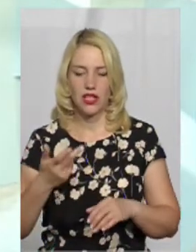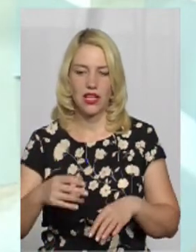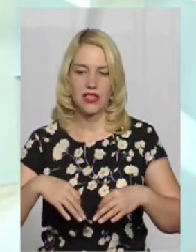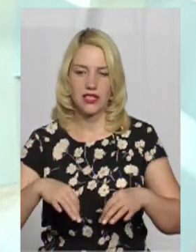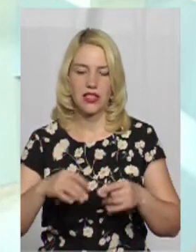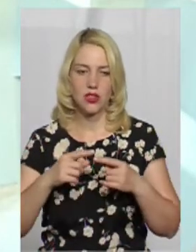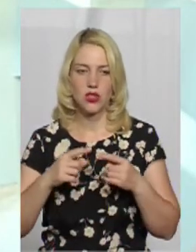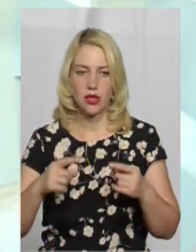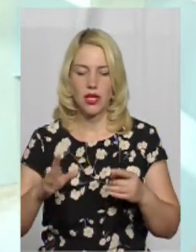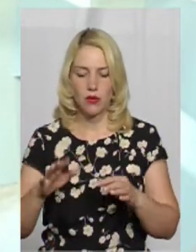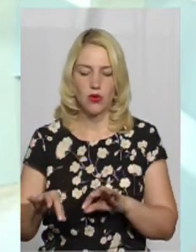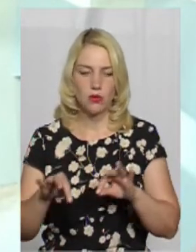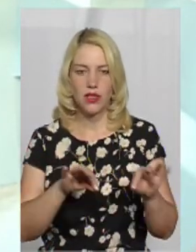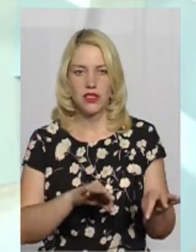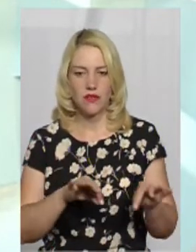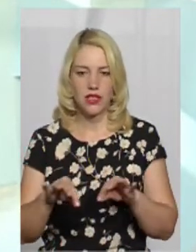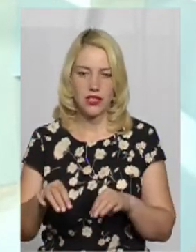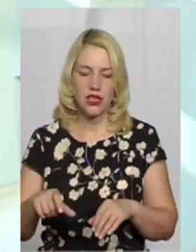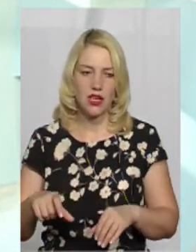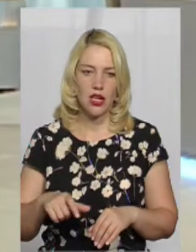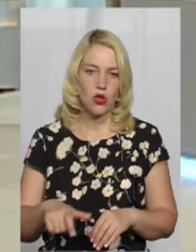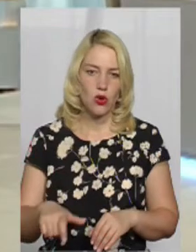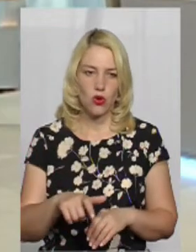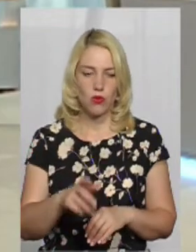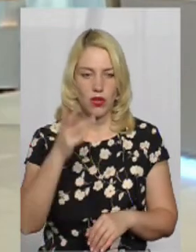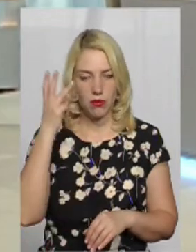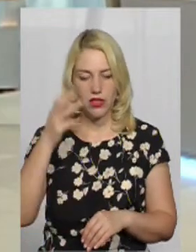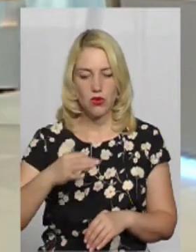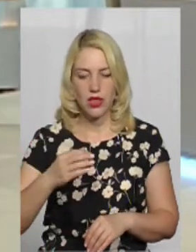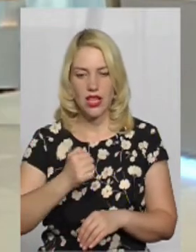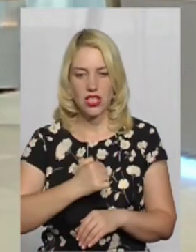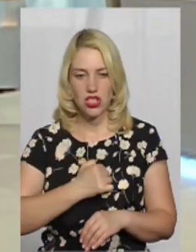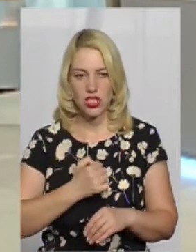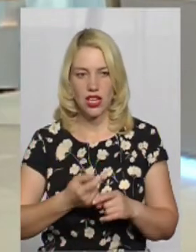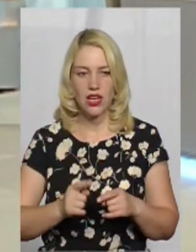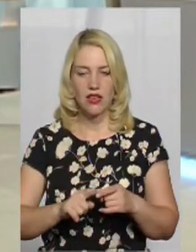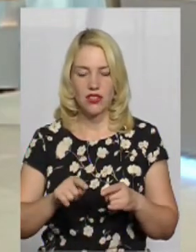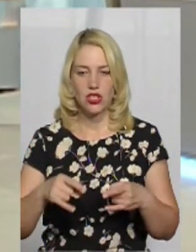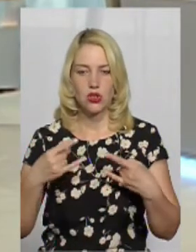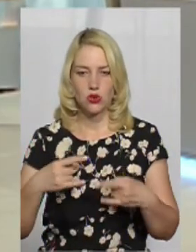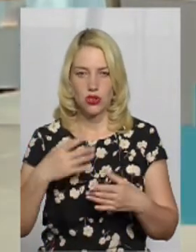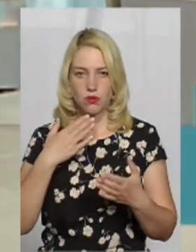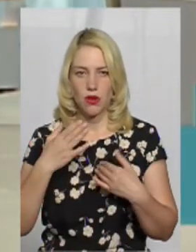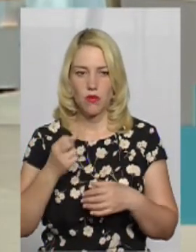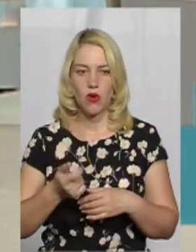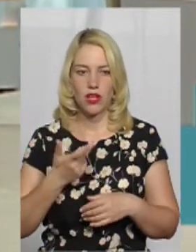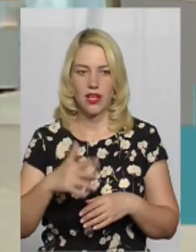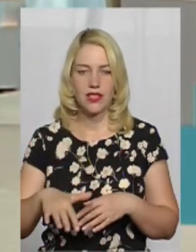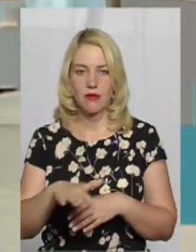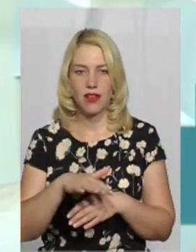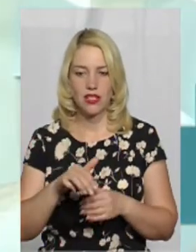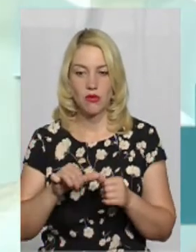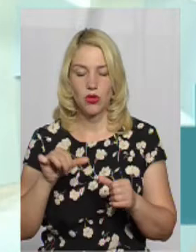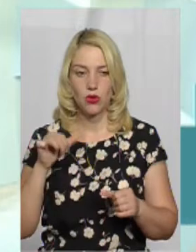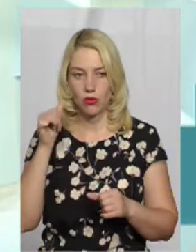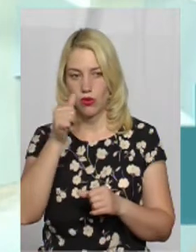засобів пересуватися автомобільними дорогами Хмельницької області. І, на жаль, в минулому році ми в цій же студії спілкувалися про кількість майданчиків, з